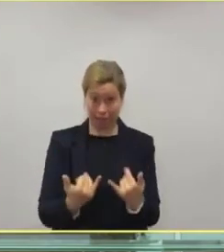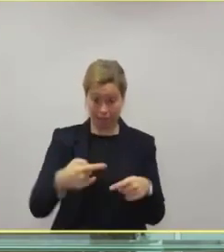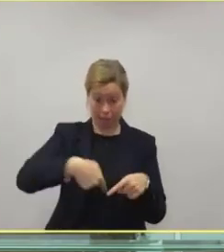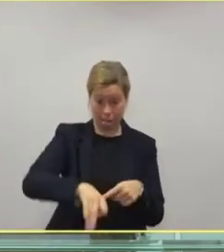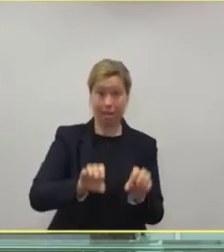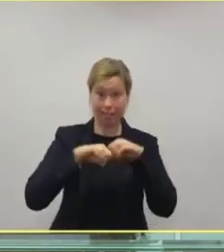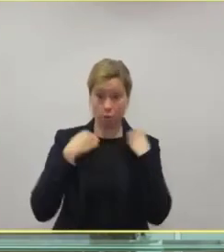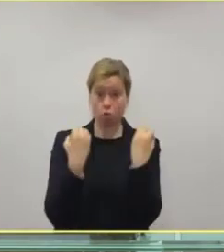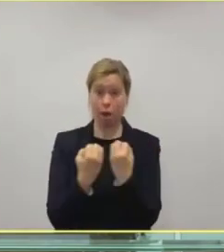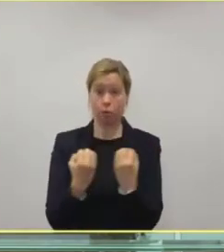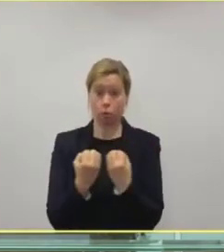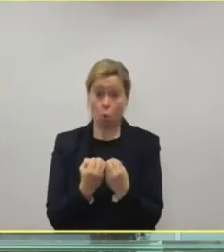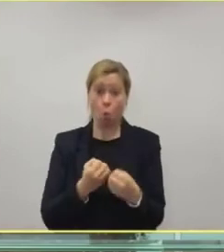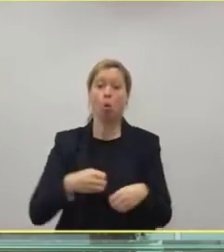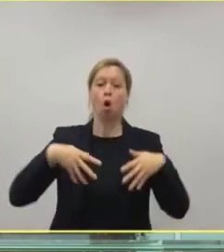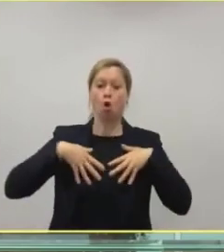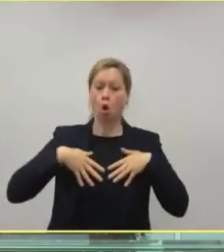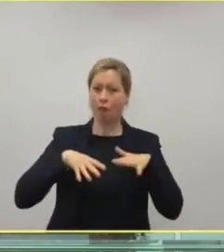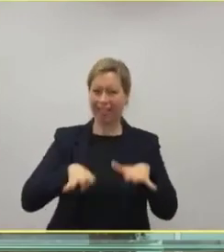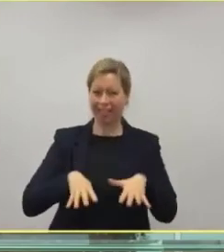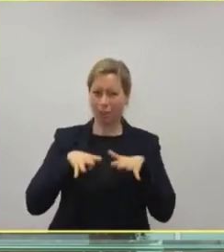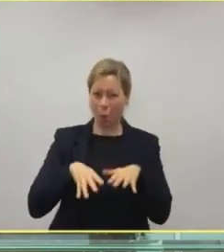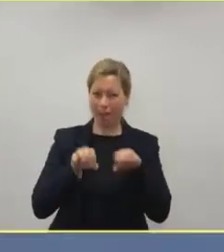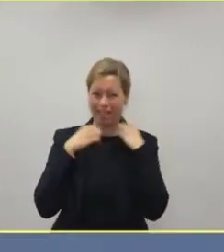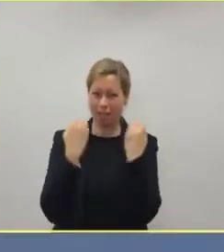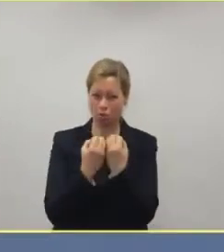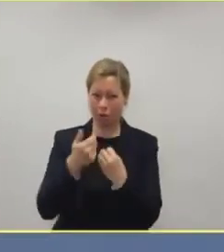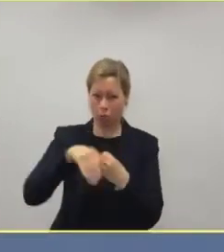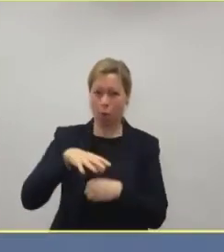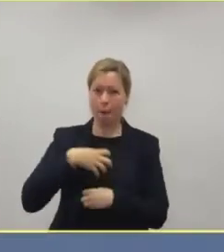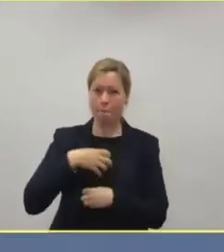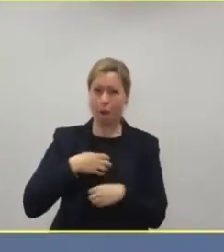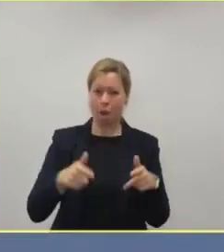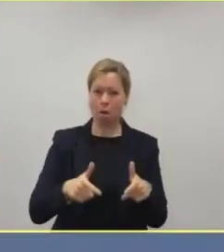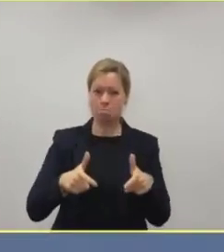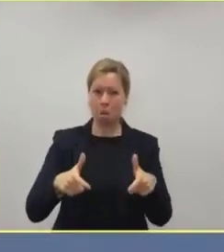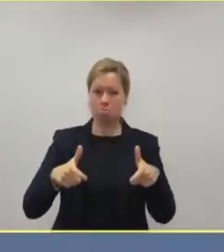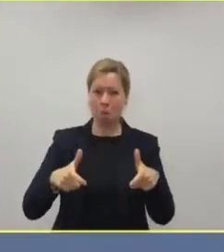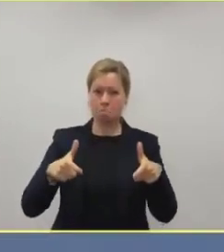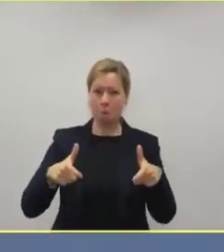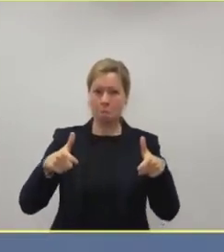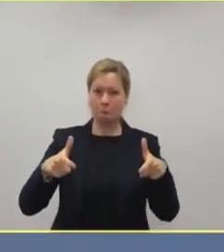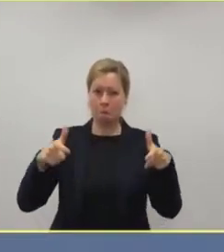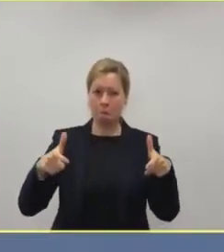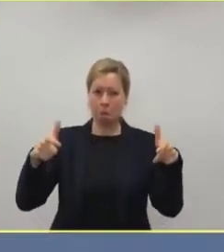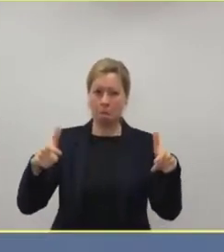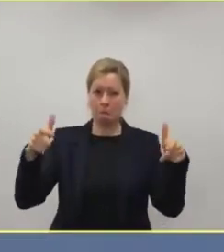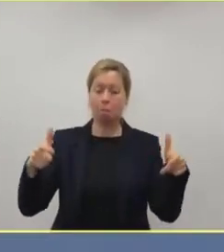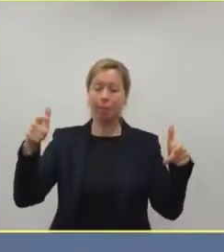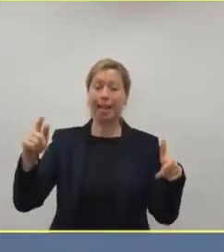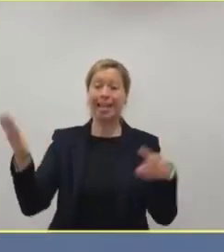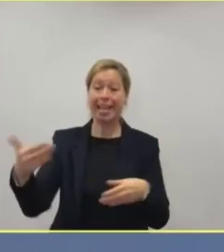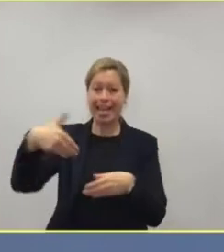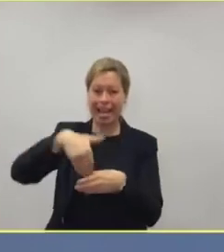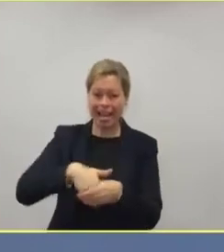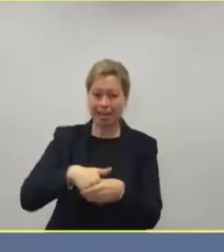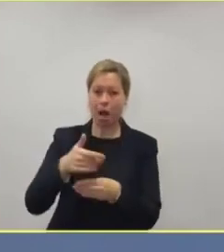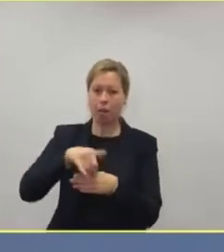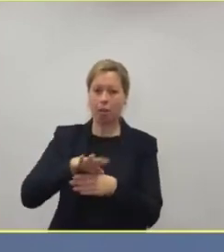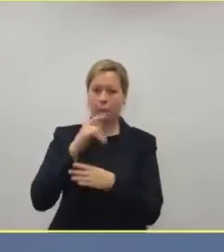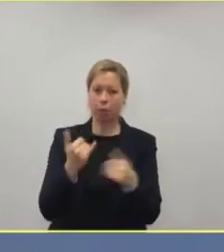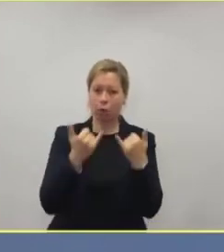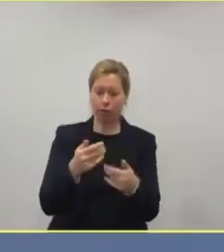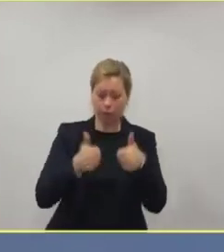Krankenhaus haben auf der Intensivstation, das kommt ja auf uns zu, dann führt das zu einem Verdrängungswettbewerb. Wir können dann keine Patienten zur